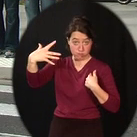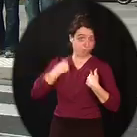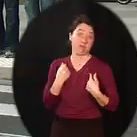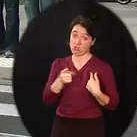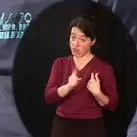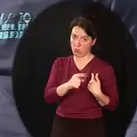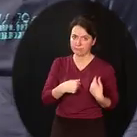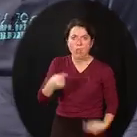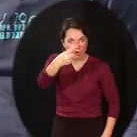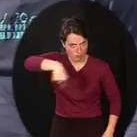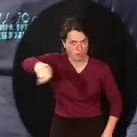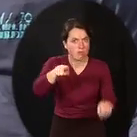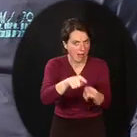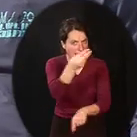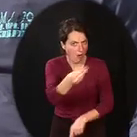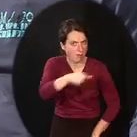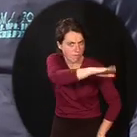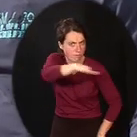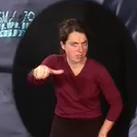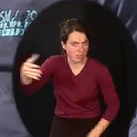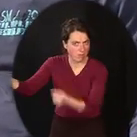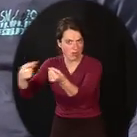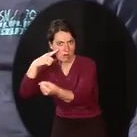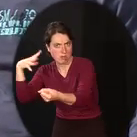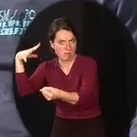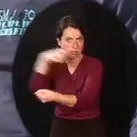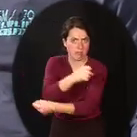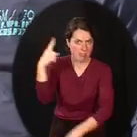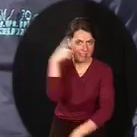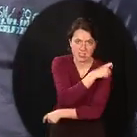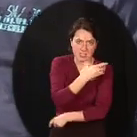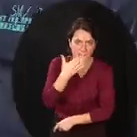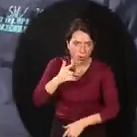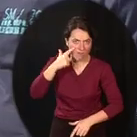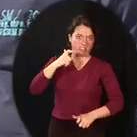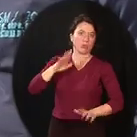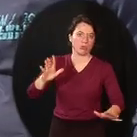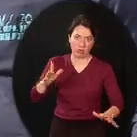ne peut pas vous voir. C'est un piège et il vaut mieux l'éviter plutôt que d'avoir un accident.